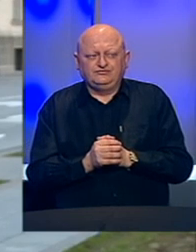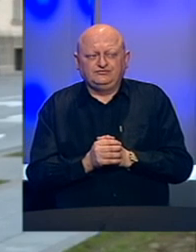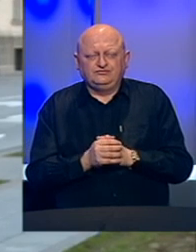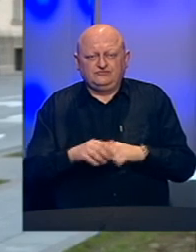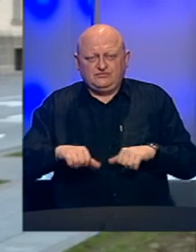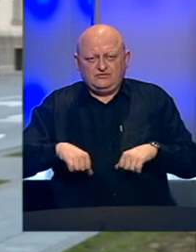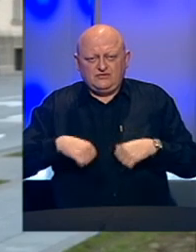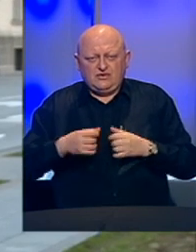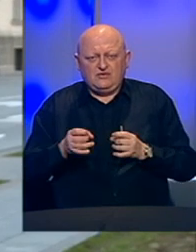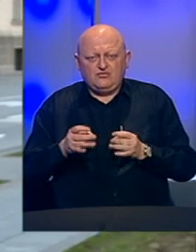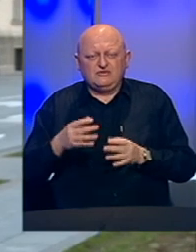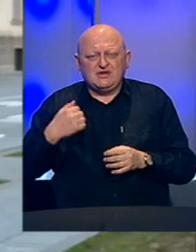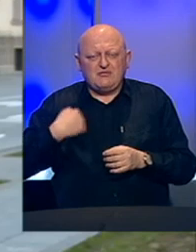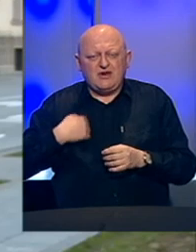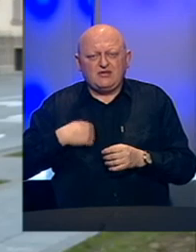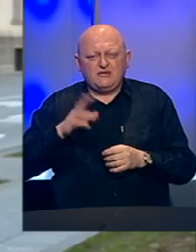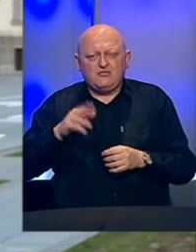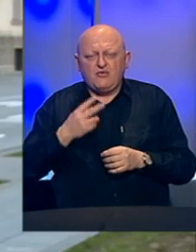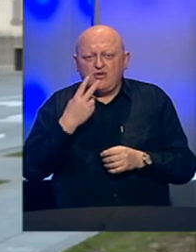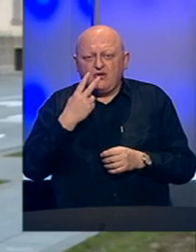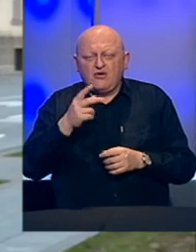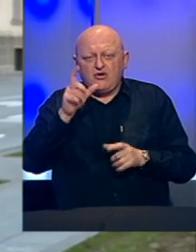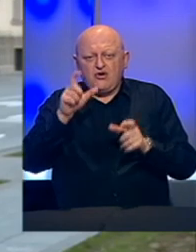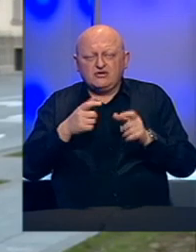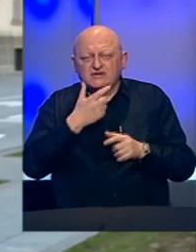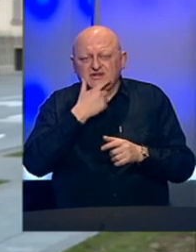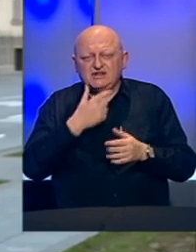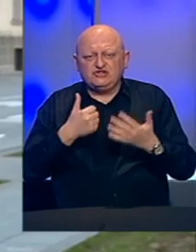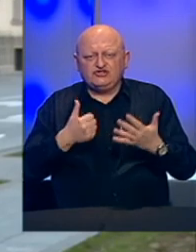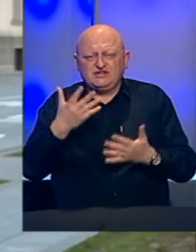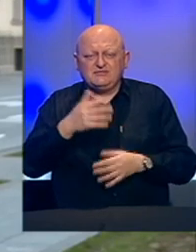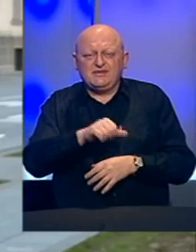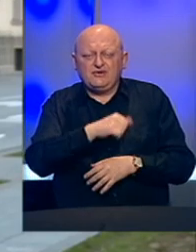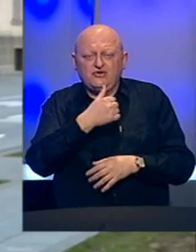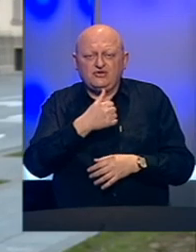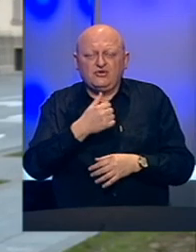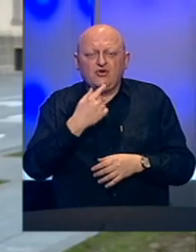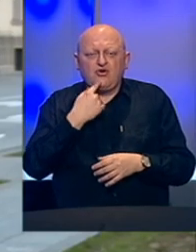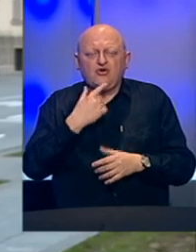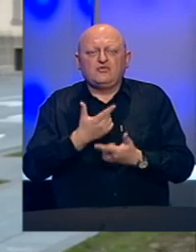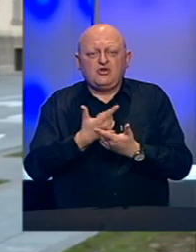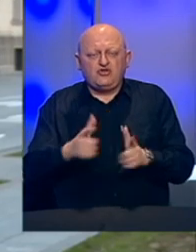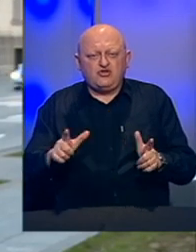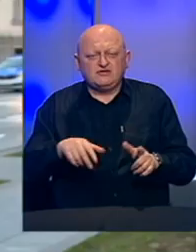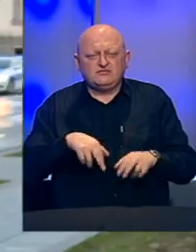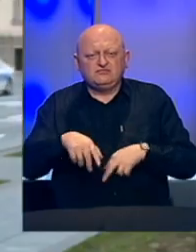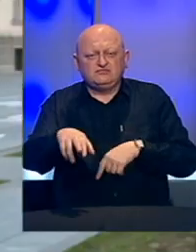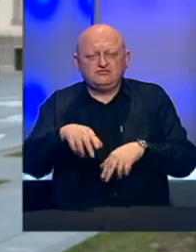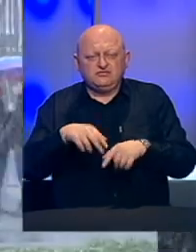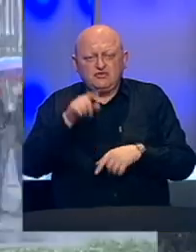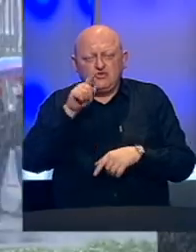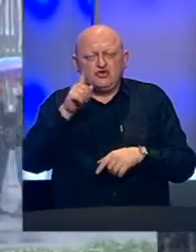Jutro se na ulicama Banja Luke mogle vidite i osobe starije u 65 godina kojima je dozvoljeno kretanje